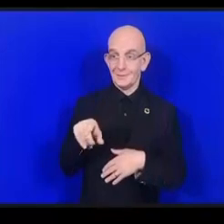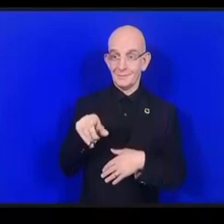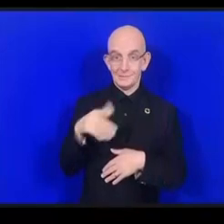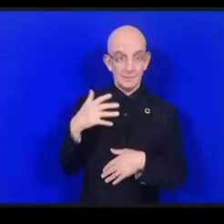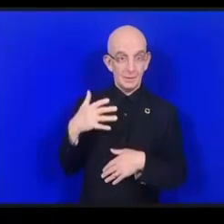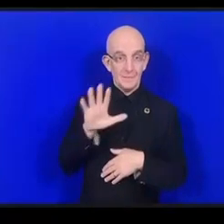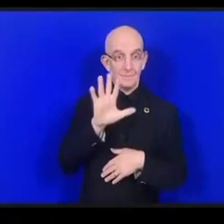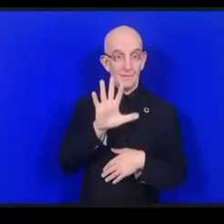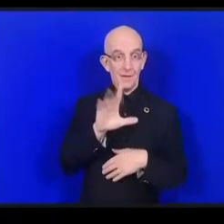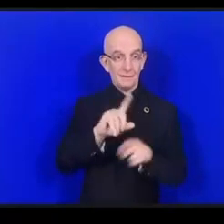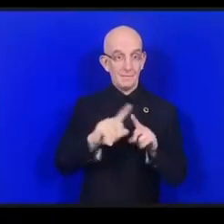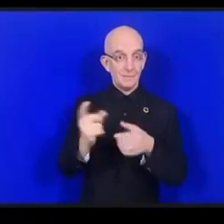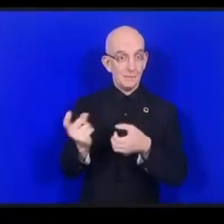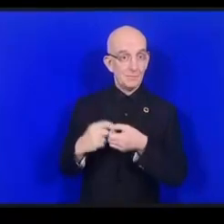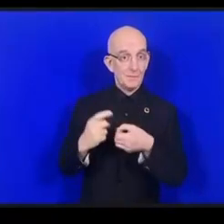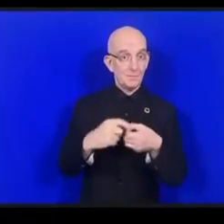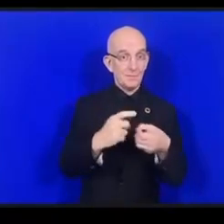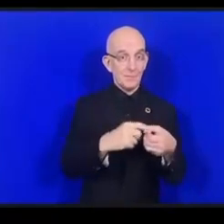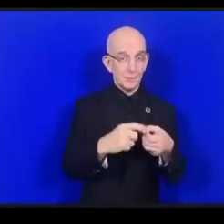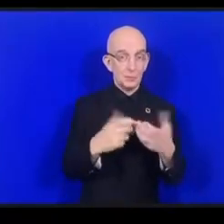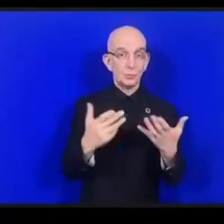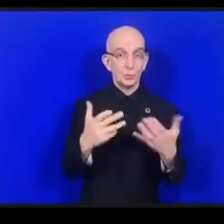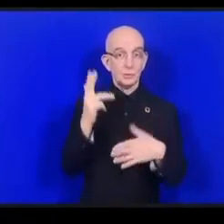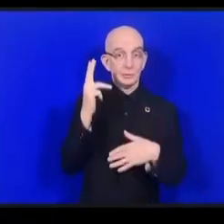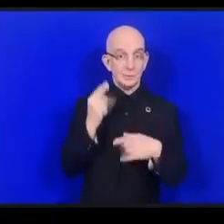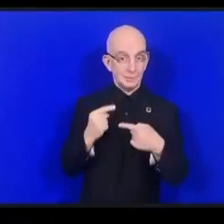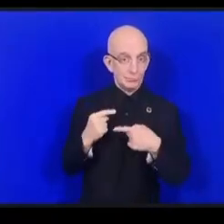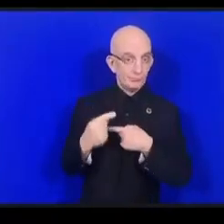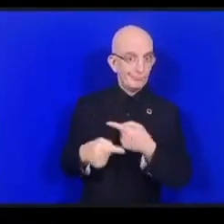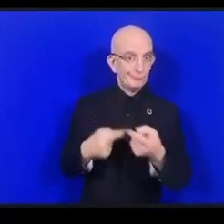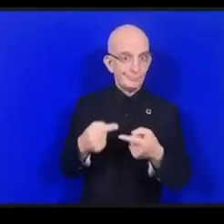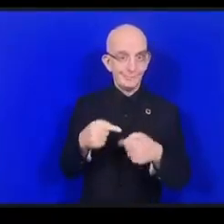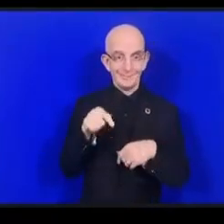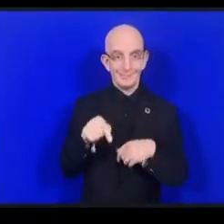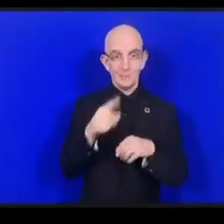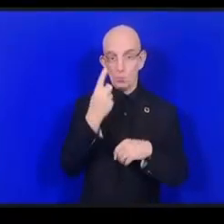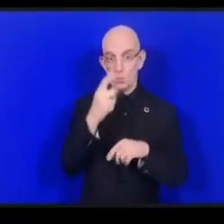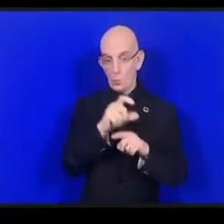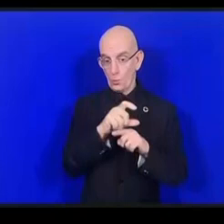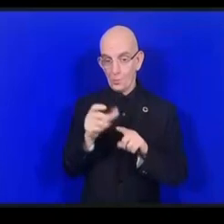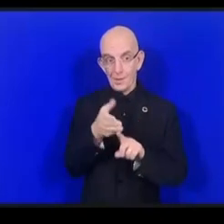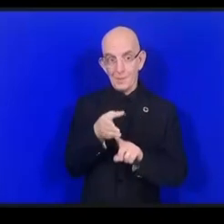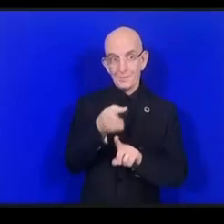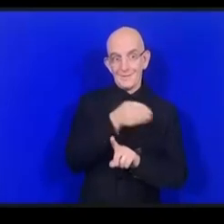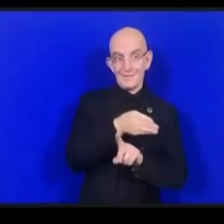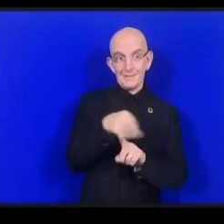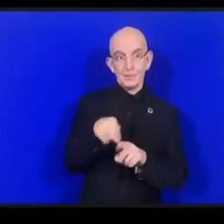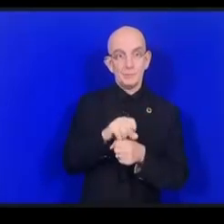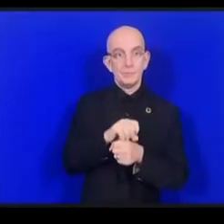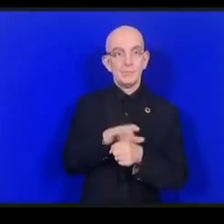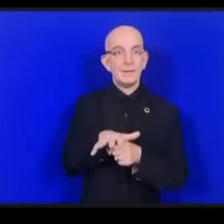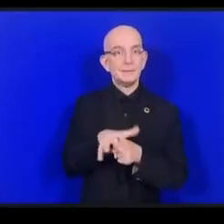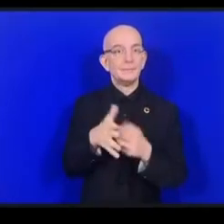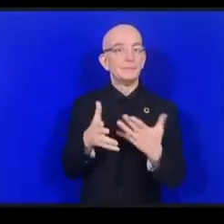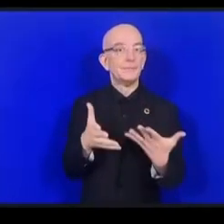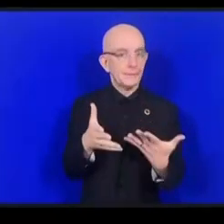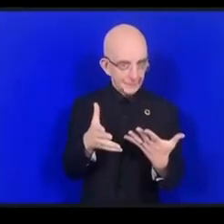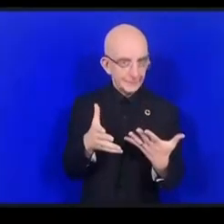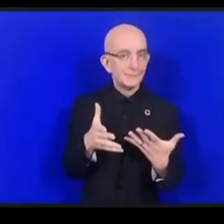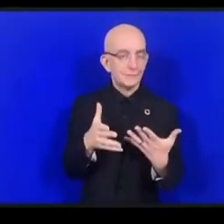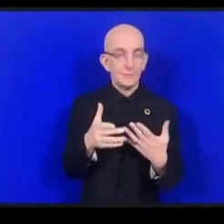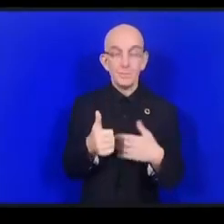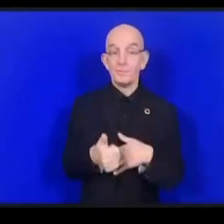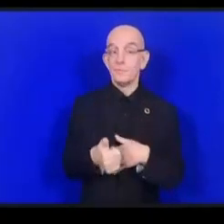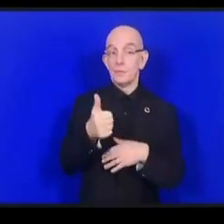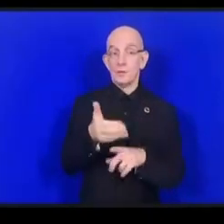الأصلي بدأ من خلال زوم وهذه السنة بدأت أن